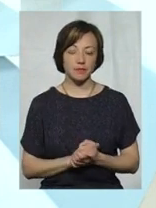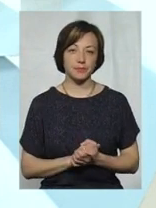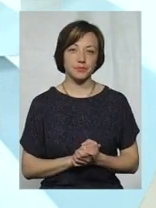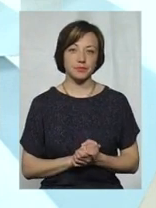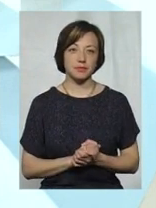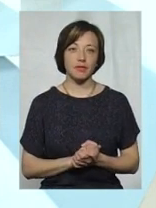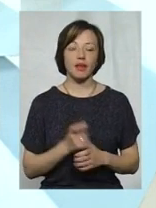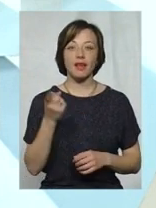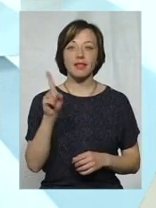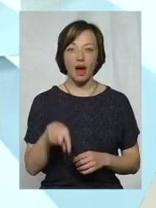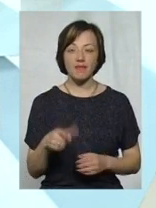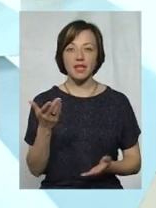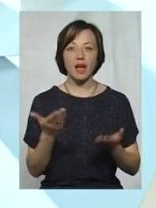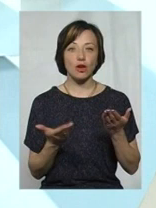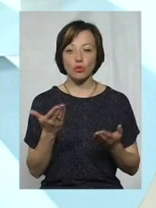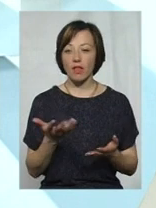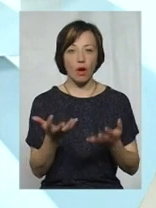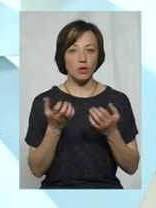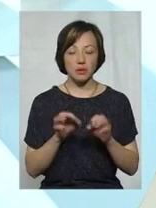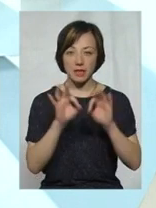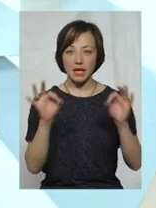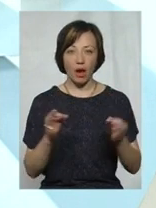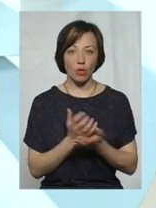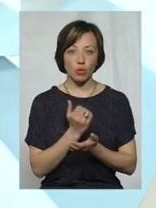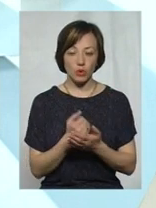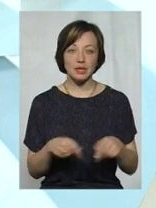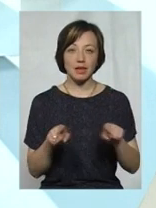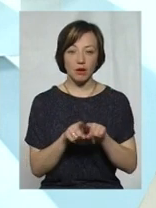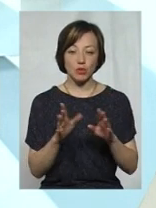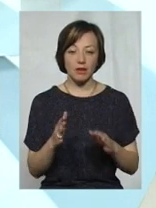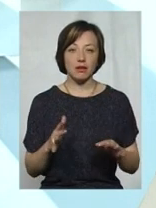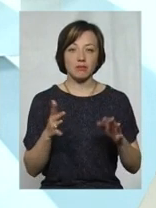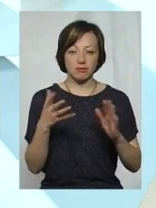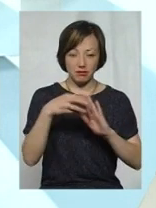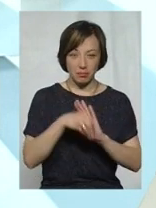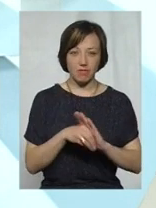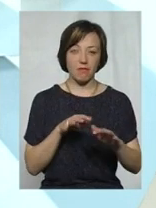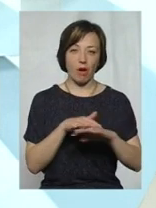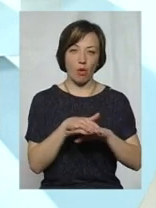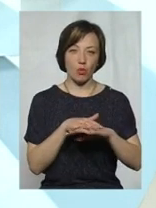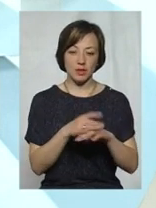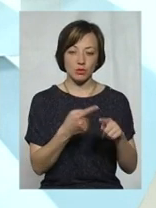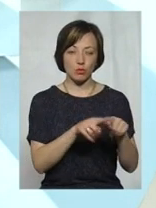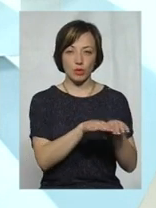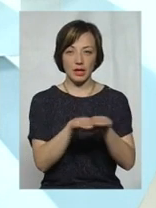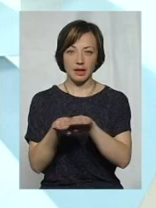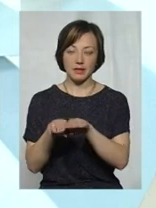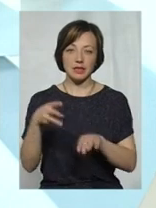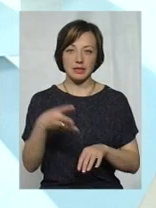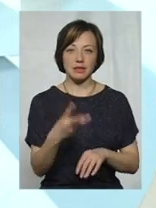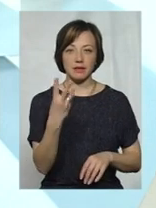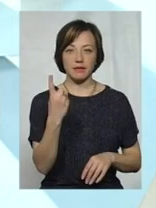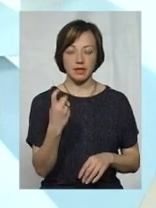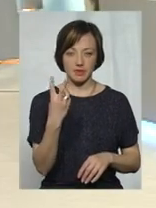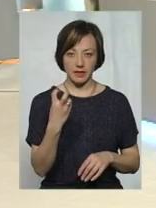Навіть якщо він і не отримує ніякого доходу, такий дохід буде визначений на цьому рівні, 3200